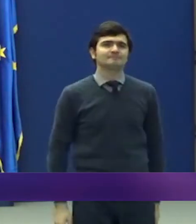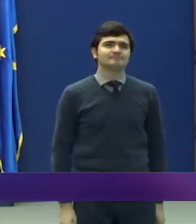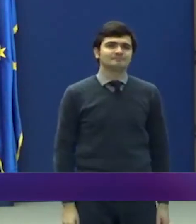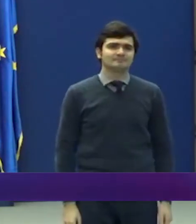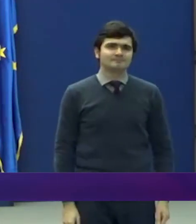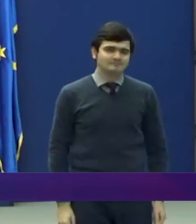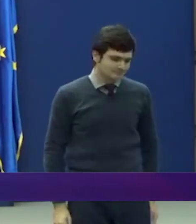Să vă mulțumesc!